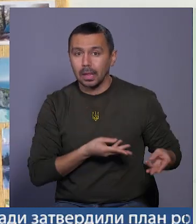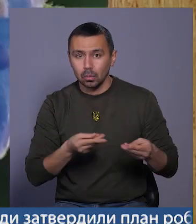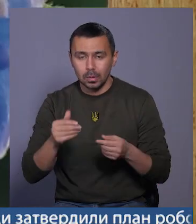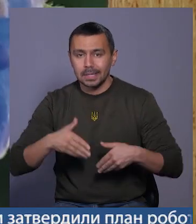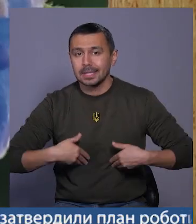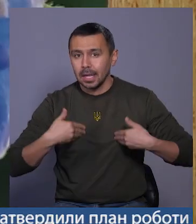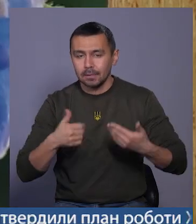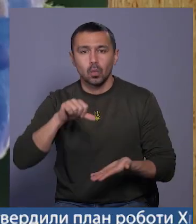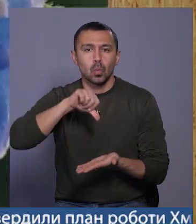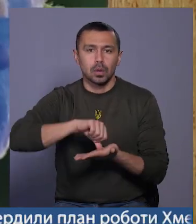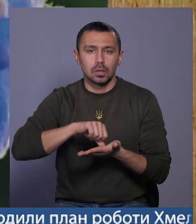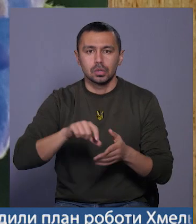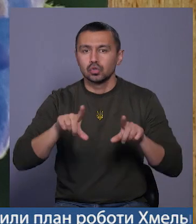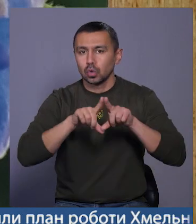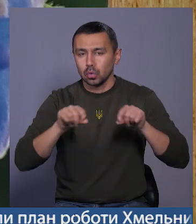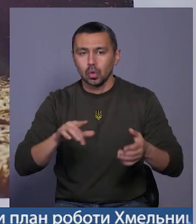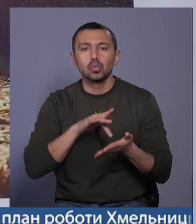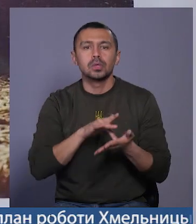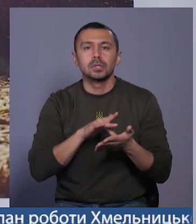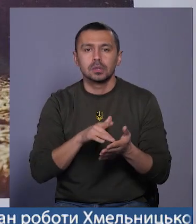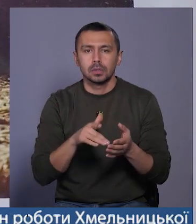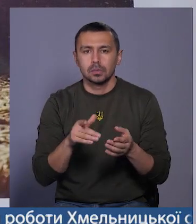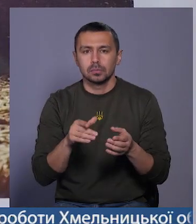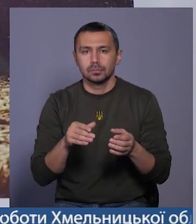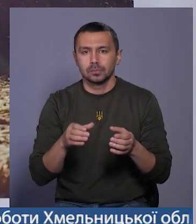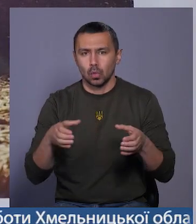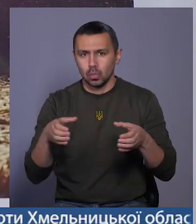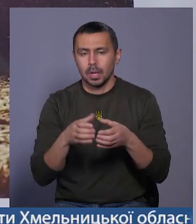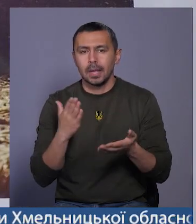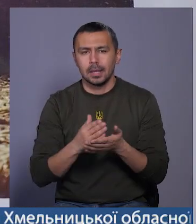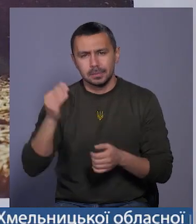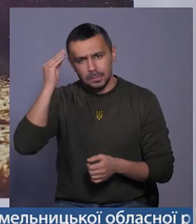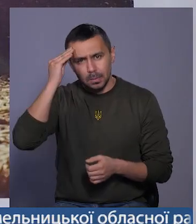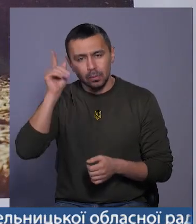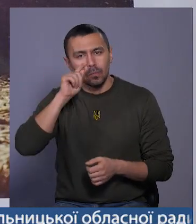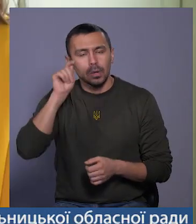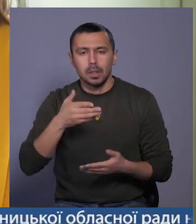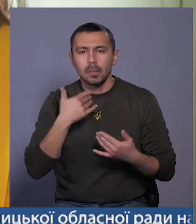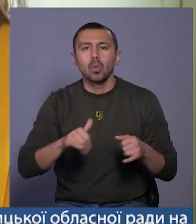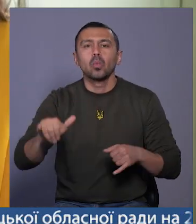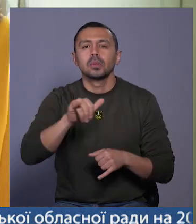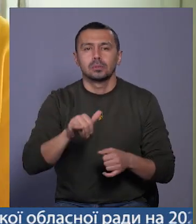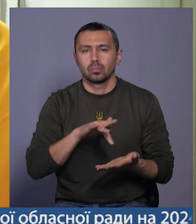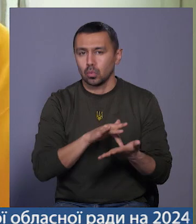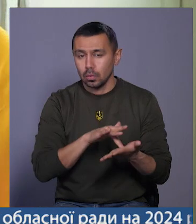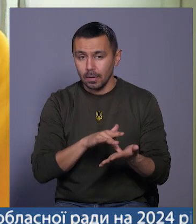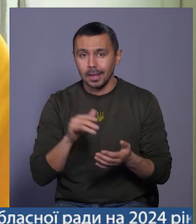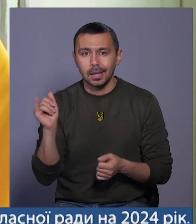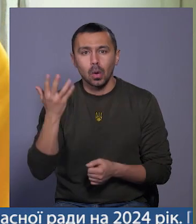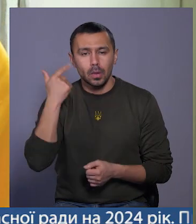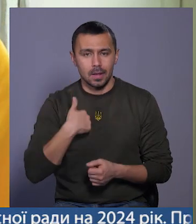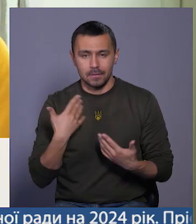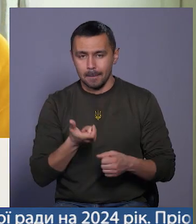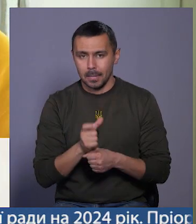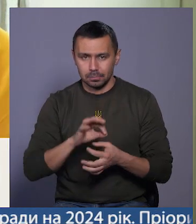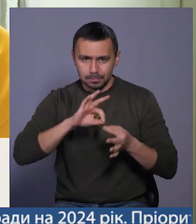ініціативу учасники шкільного туристичного гуртка. Є стереотипи, що в Україні немає де подорожувати. І коли я вже